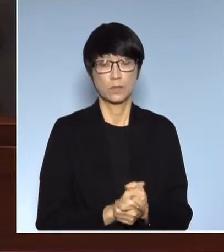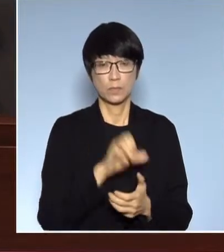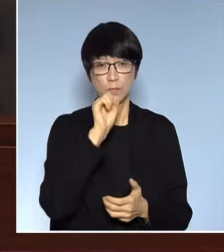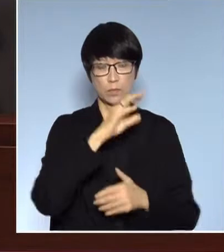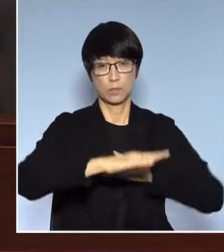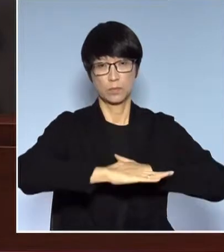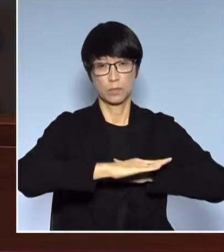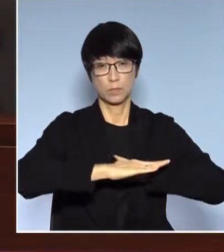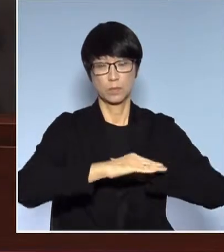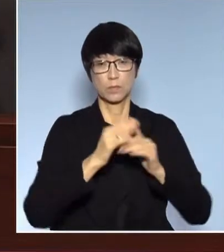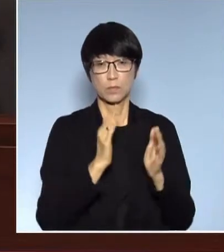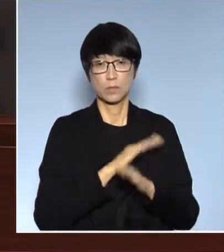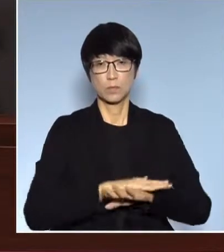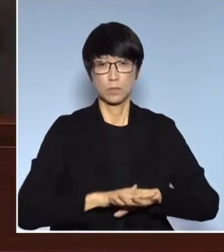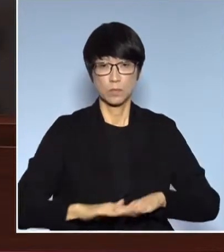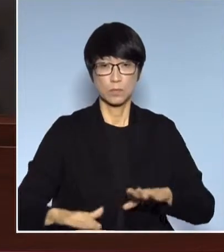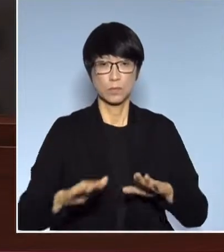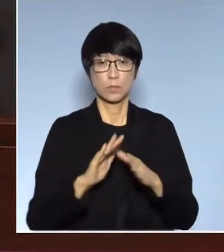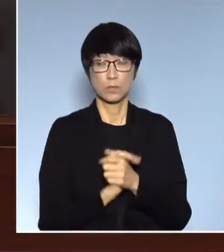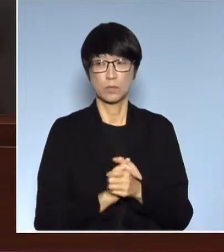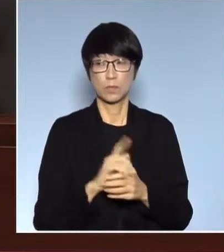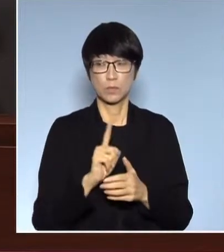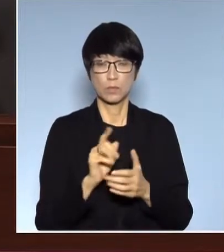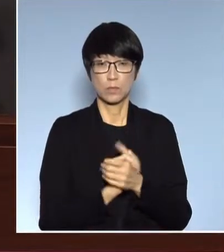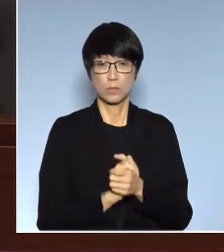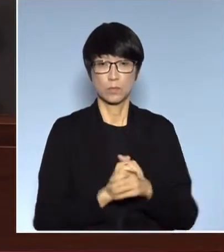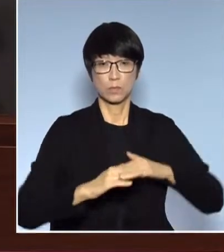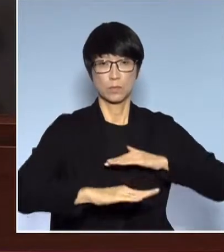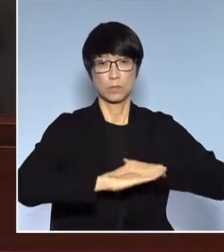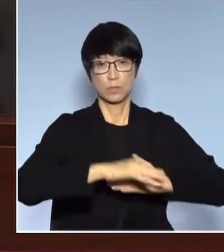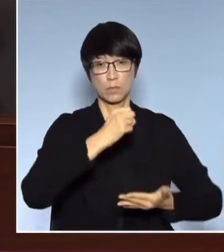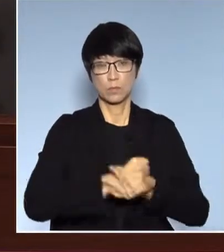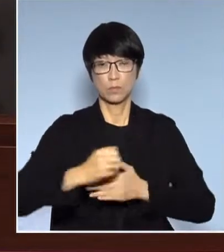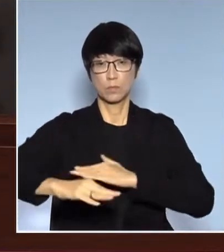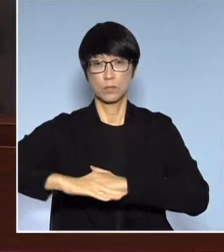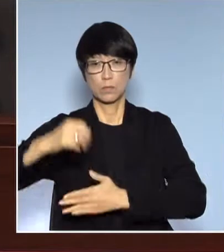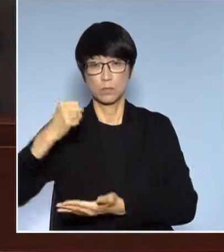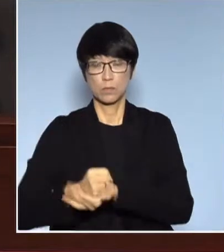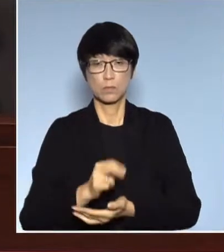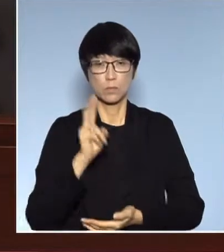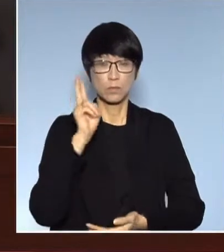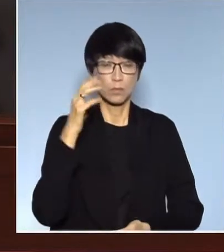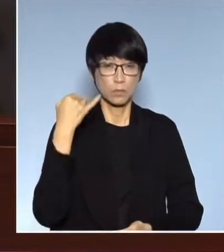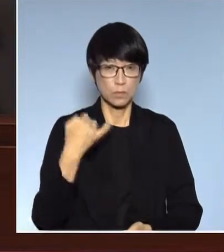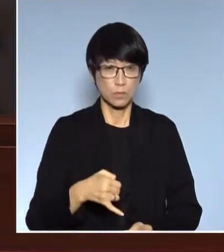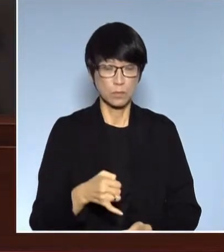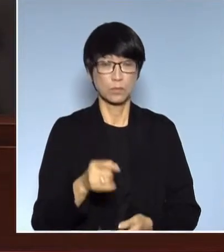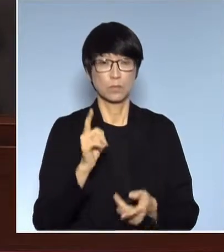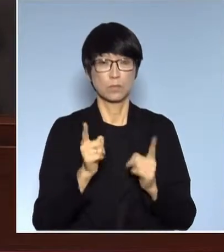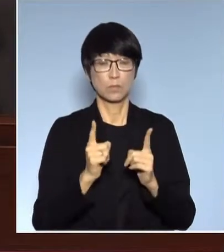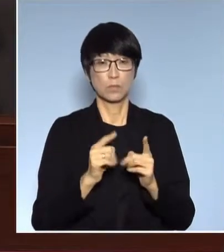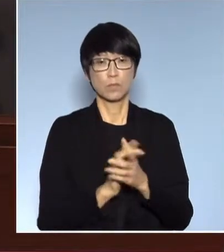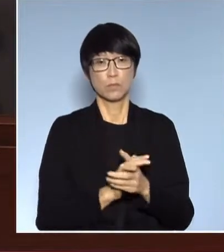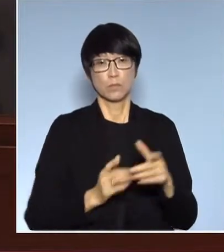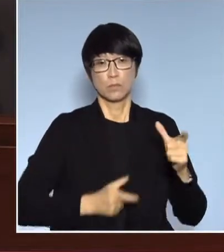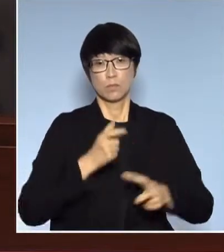界的問題邊界安全那麼我們也有人在說兩地兩檢這個問題那如果兩地兩檢走不通了又不行了那可能成本效益或者